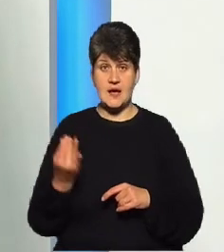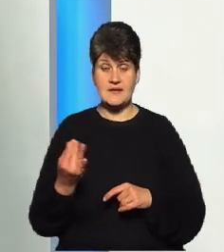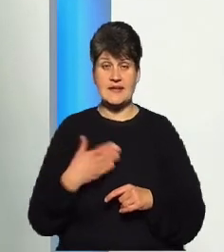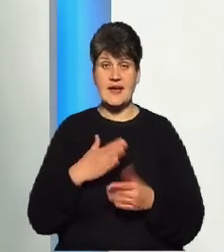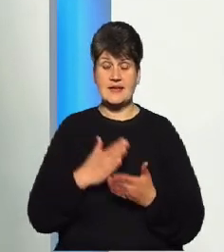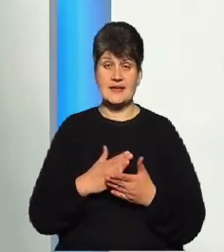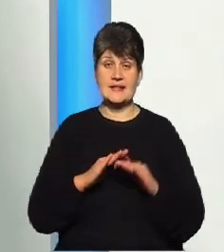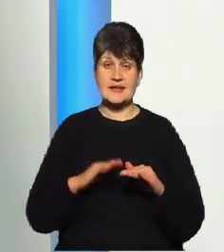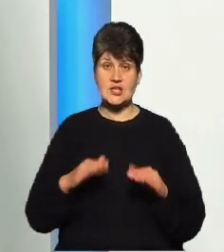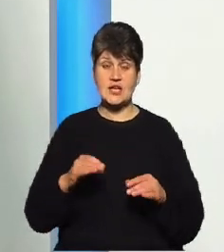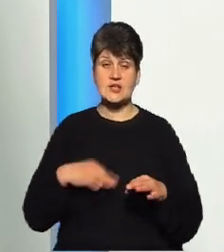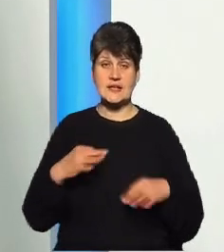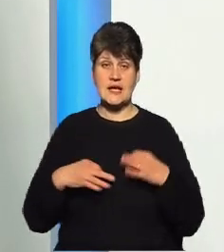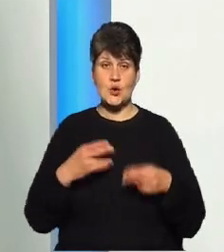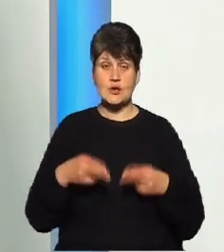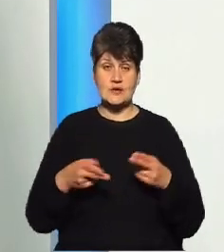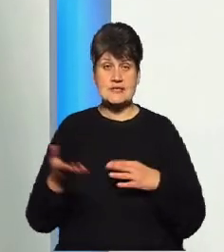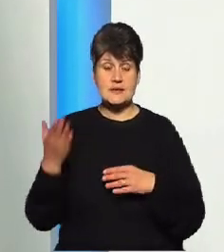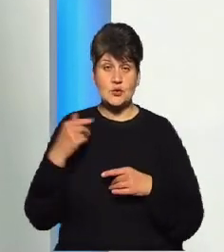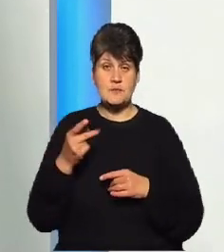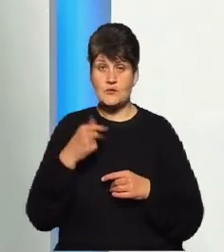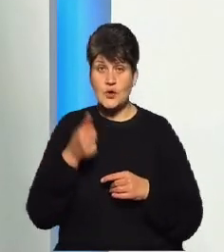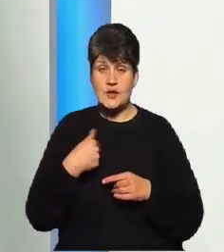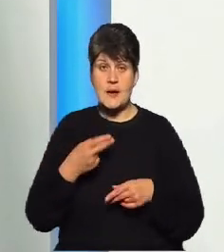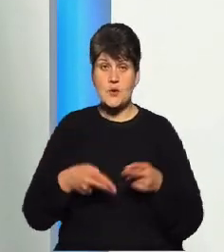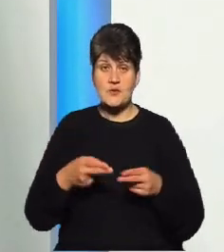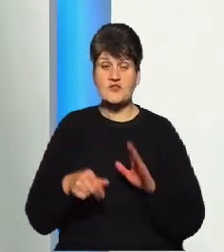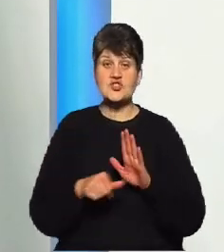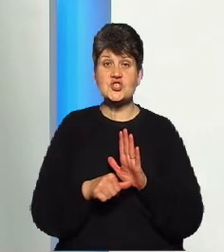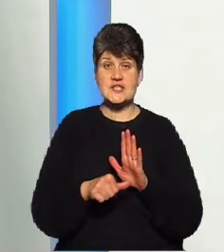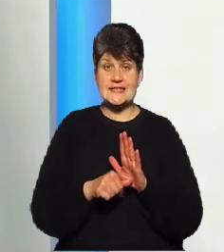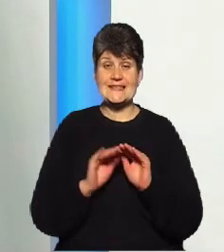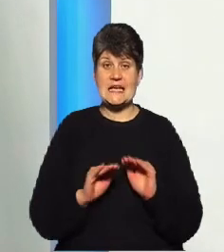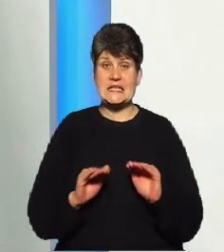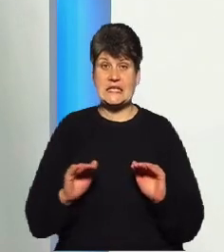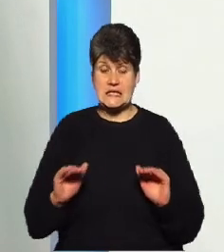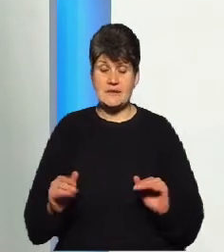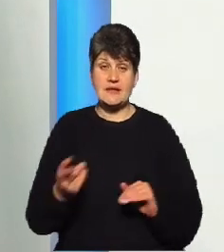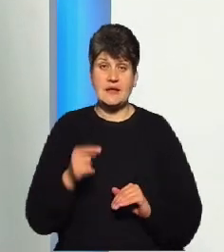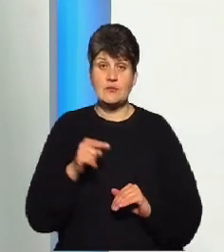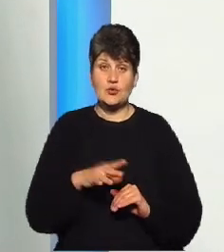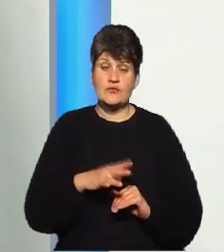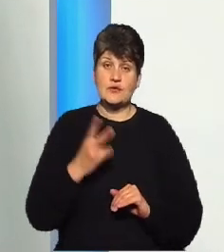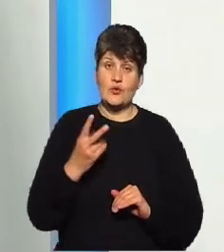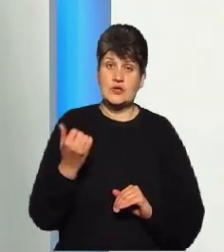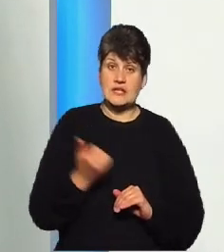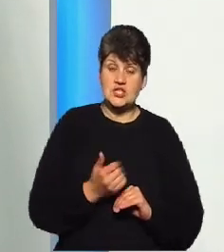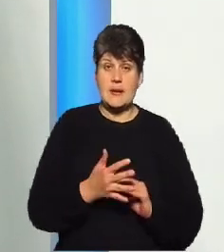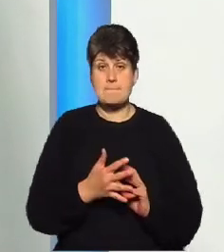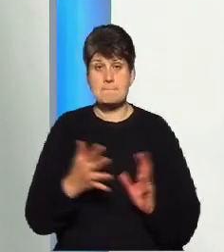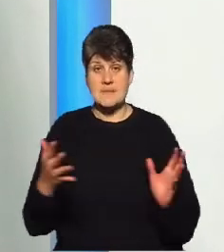За минулий півтора року я прооперував шість діток, яким було від двох тижнів і більше з геморагічним інсультом.